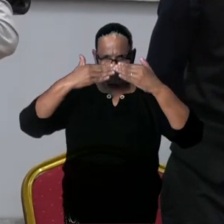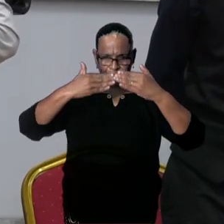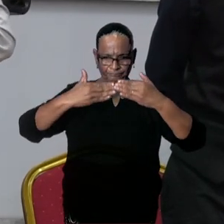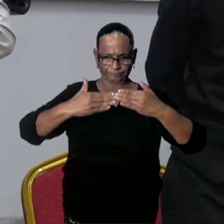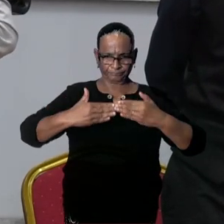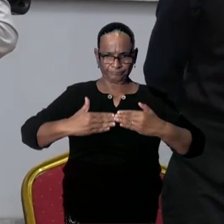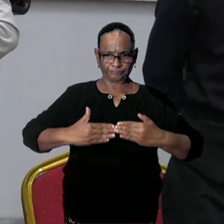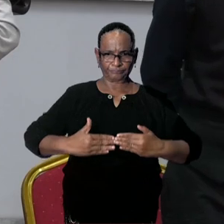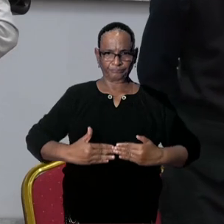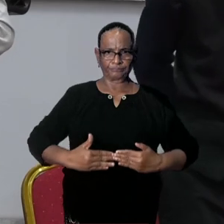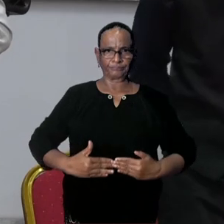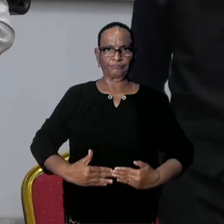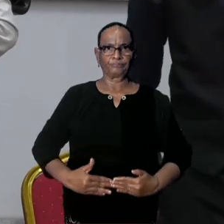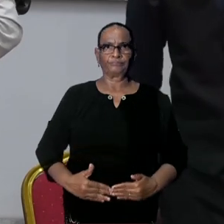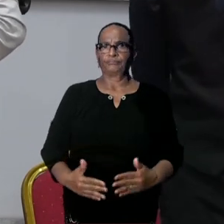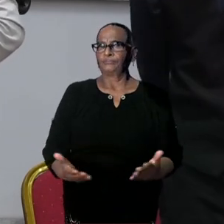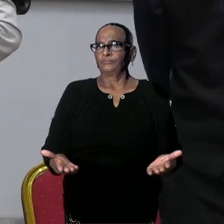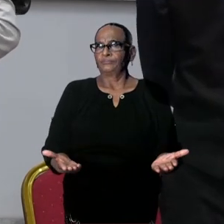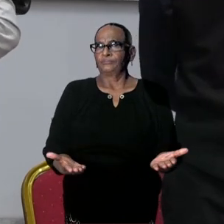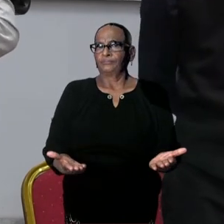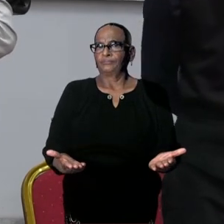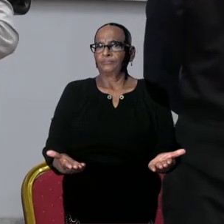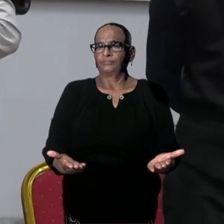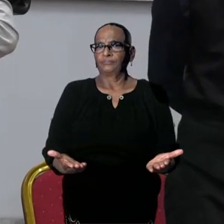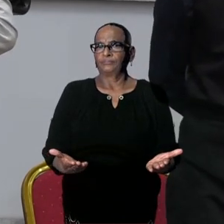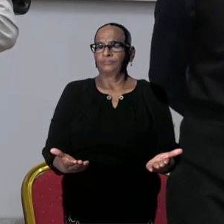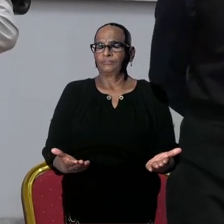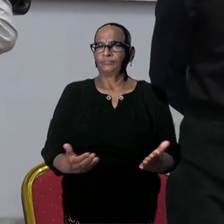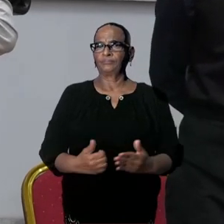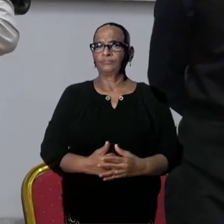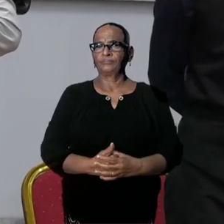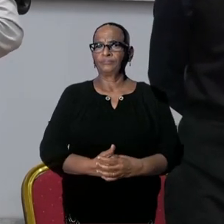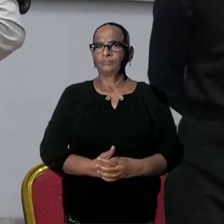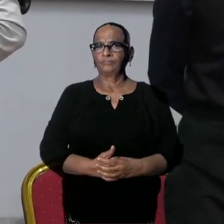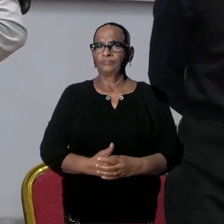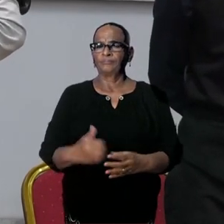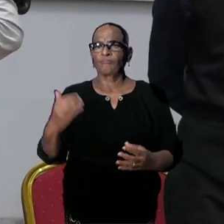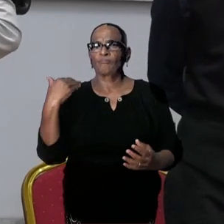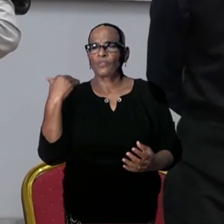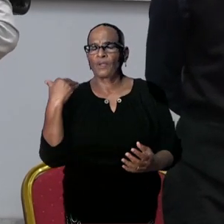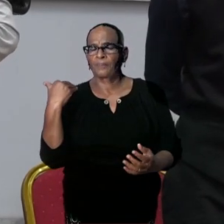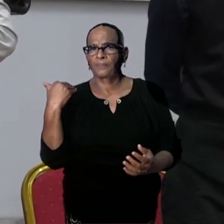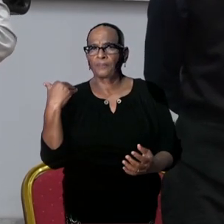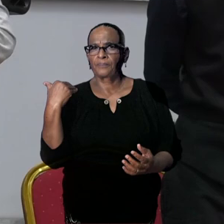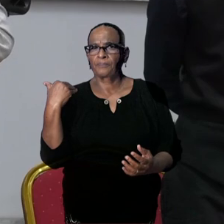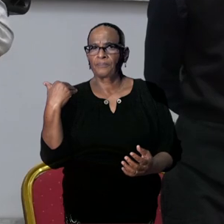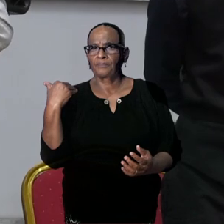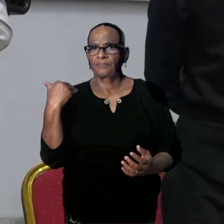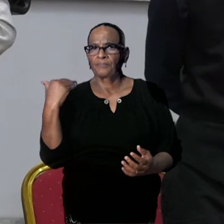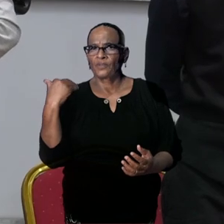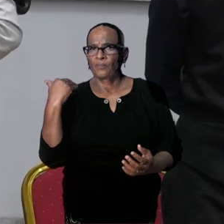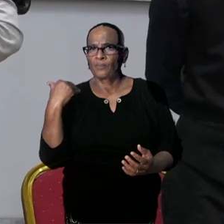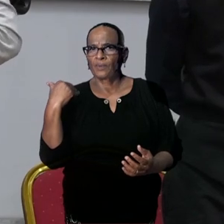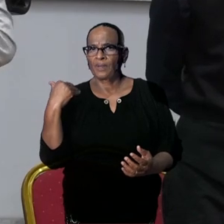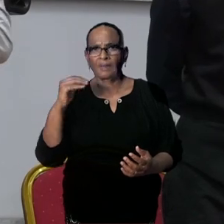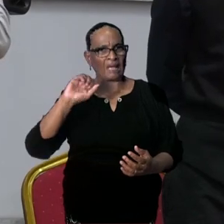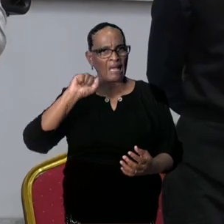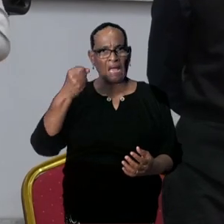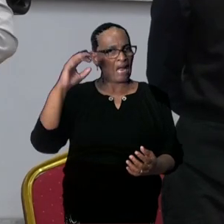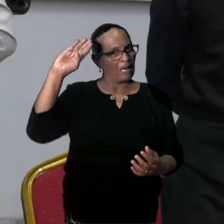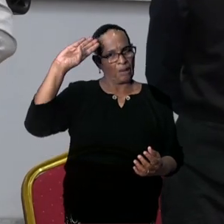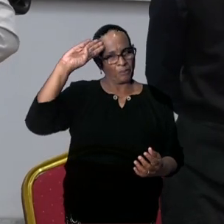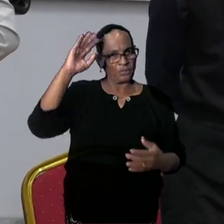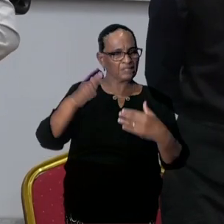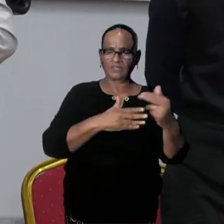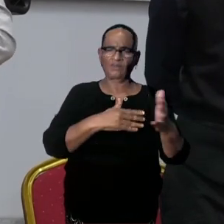over vragen gesteld. Minister Justitie. Waarom ik het weer aanhaal. Ik zal niet zeggen dat alle politieagenten voor